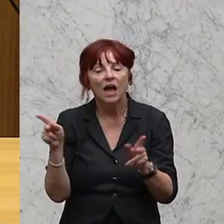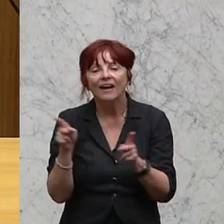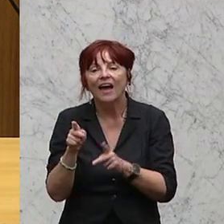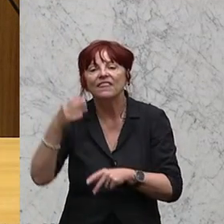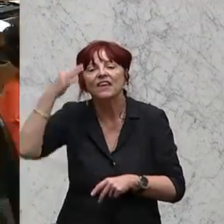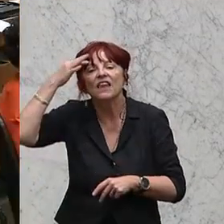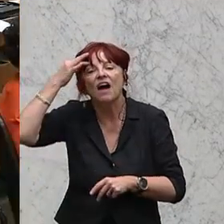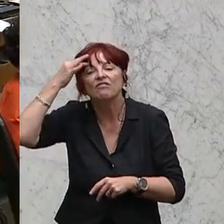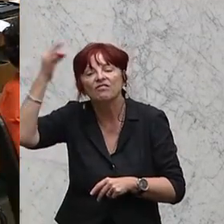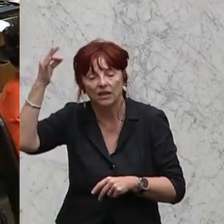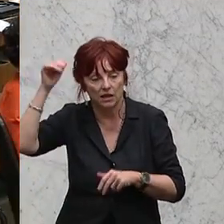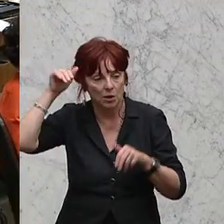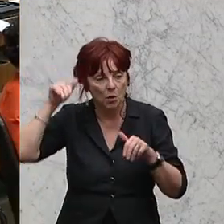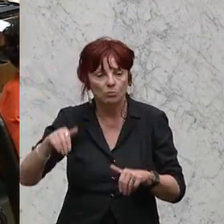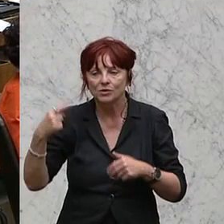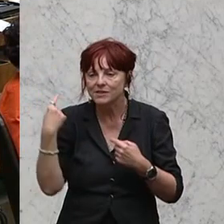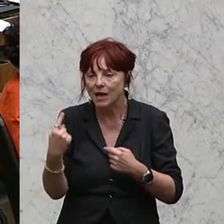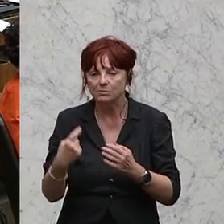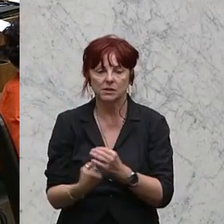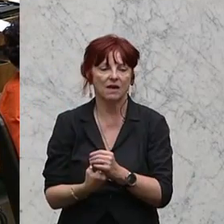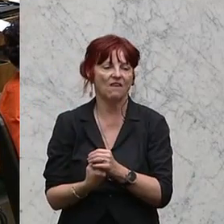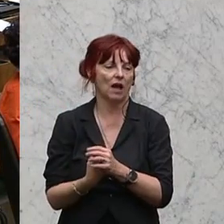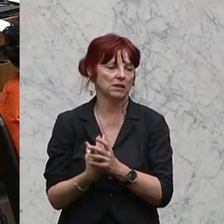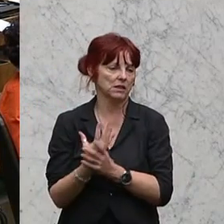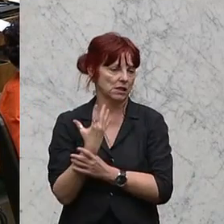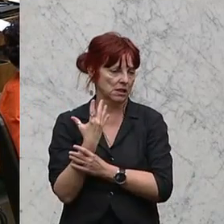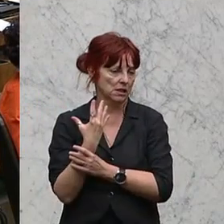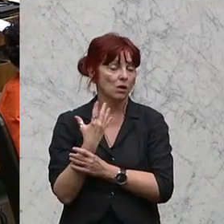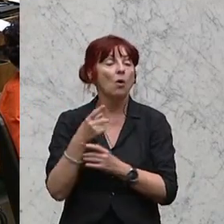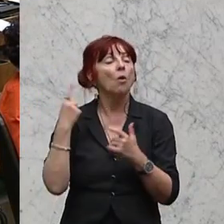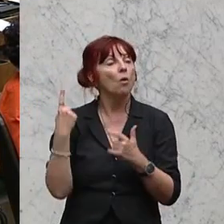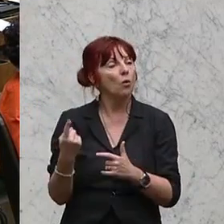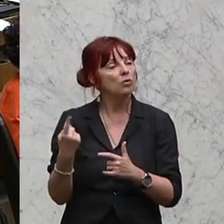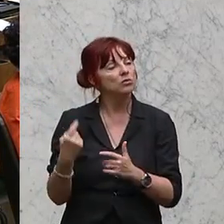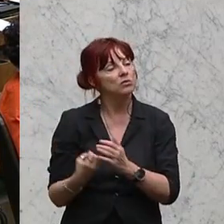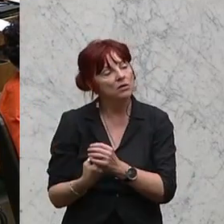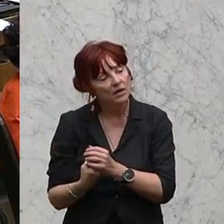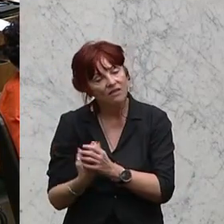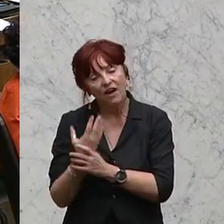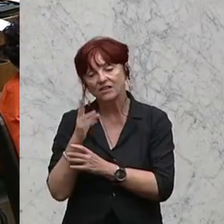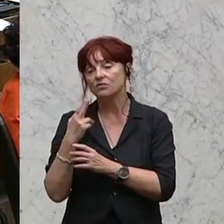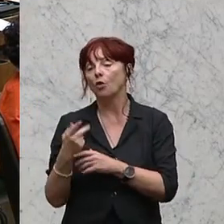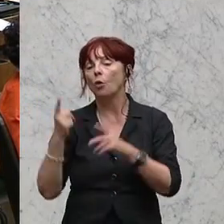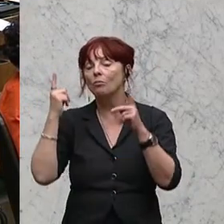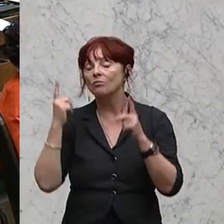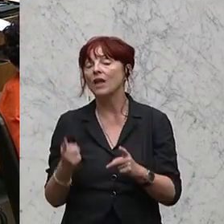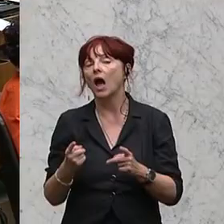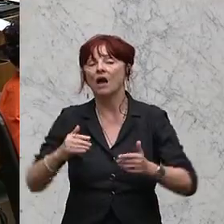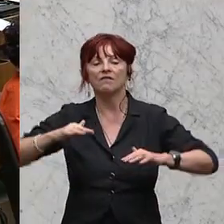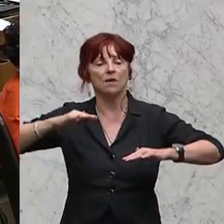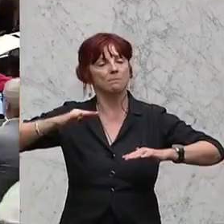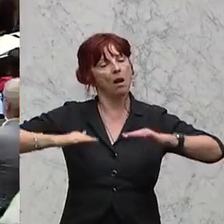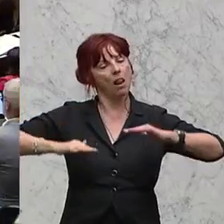gar nicht. Sowas muss wachsen. Und es ist gewachsen, um eben eine Balance auch herzustellen